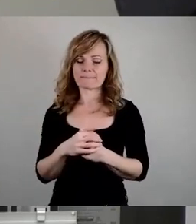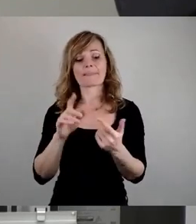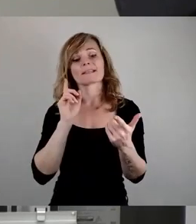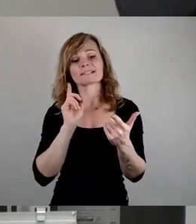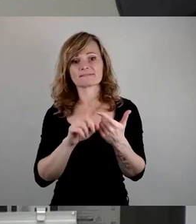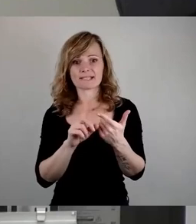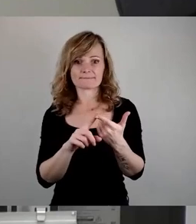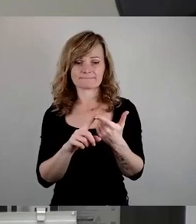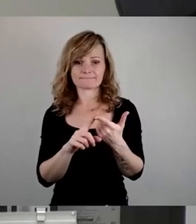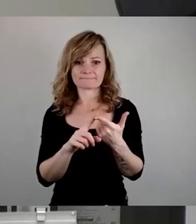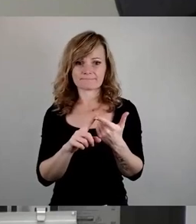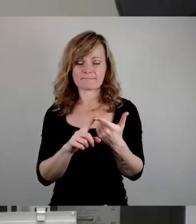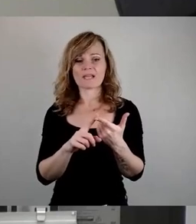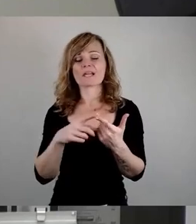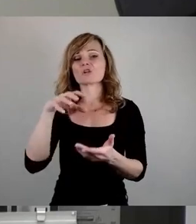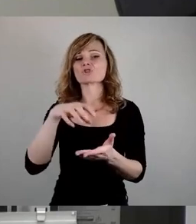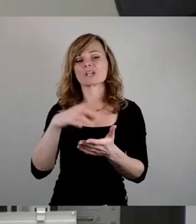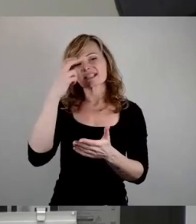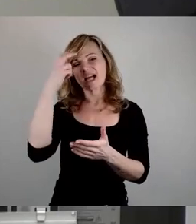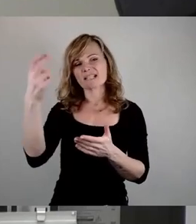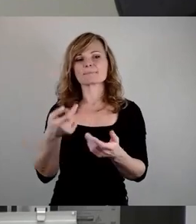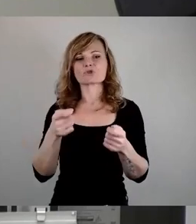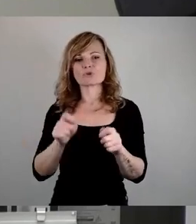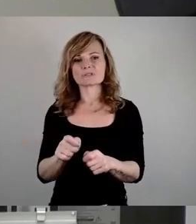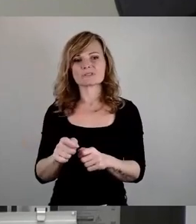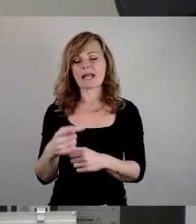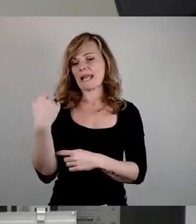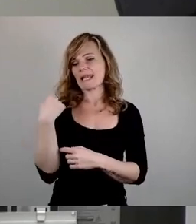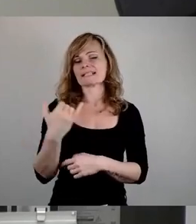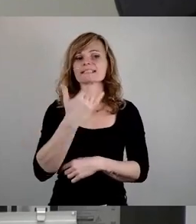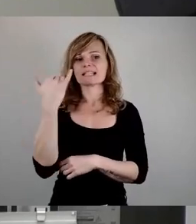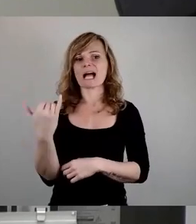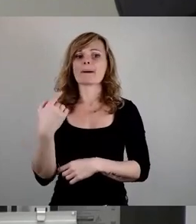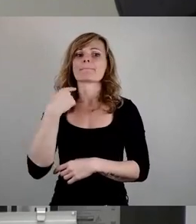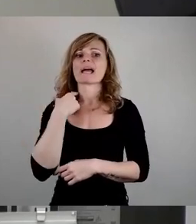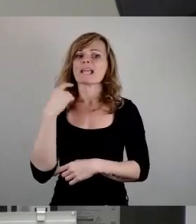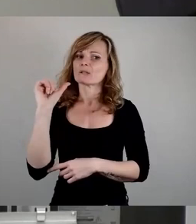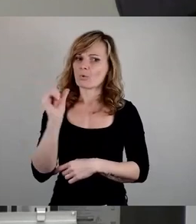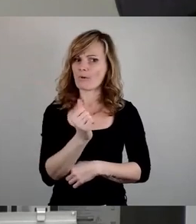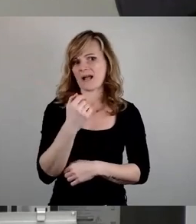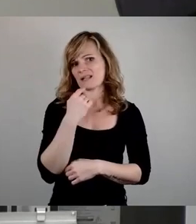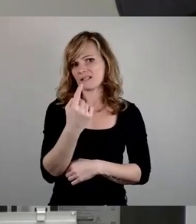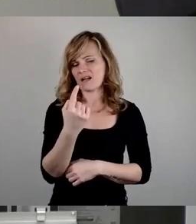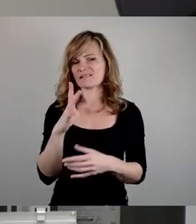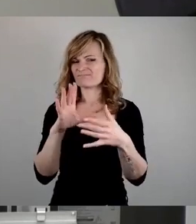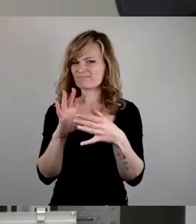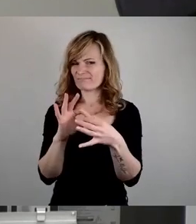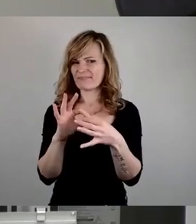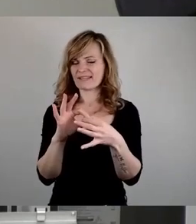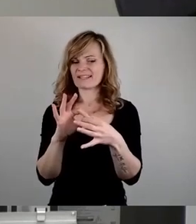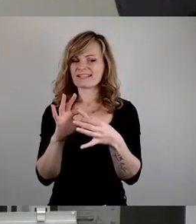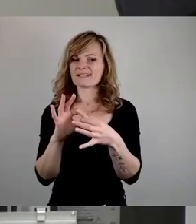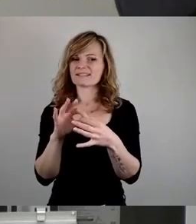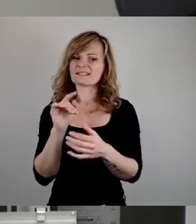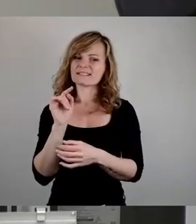aus dem Mai des vergangenen Jahres in Betracht ziehen. Weil dort hat sich quasi